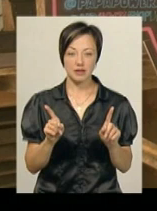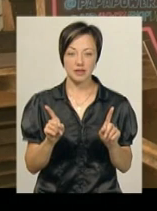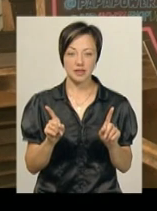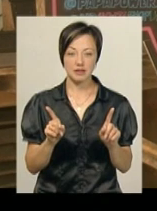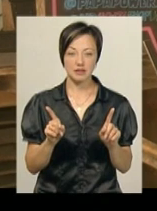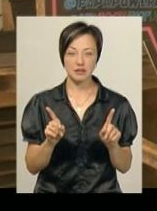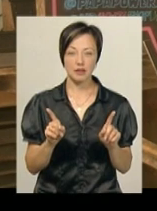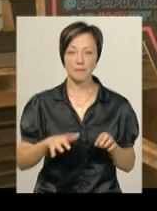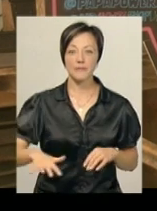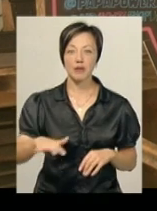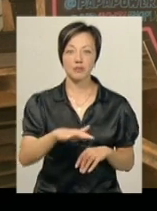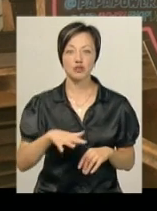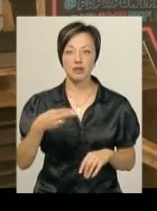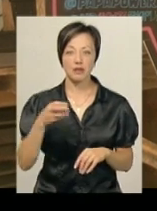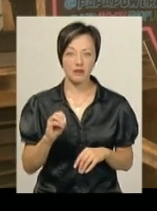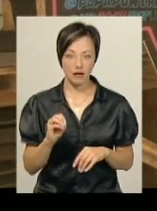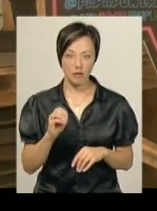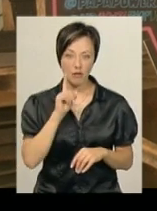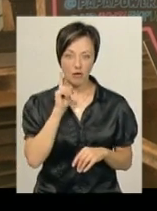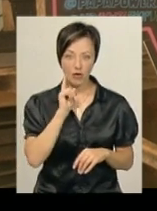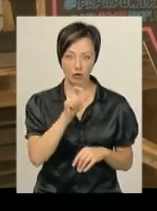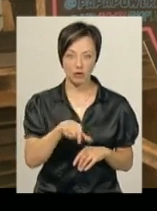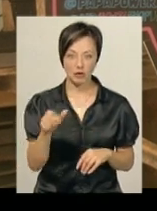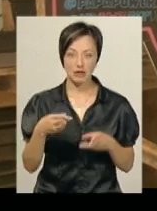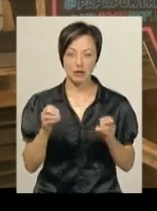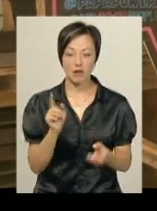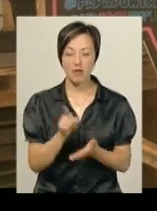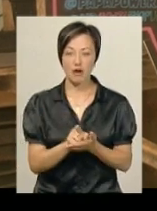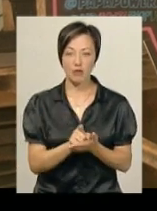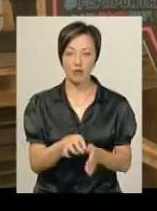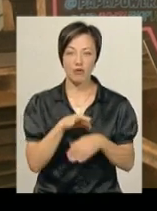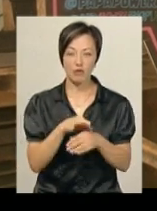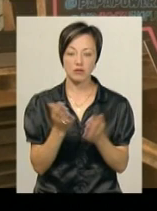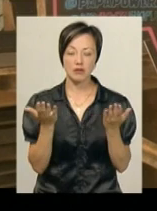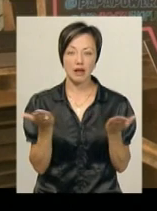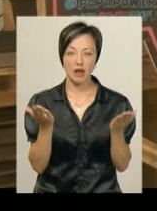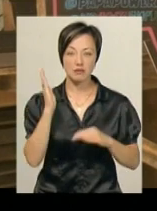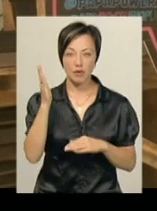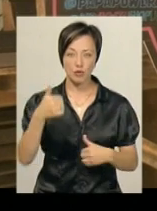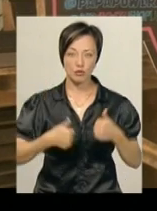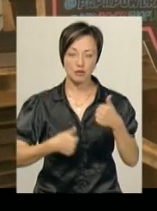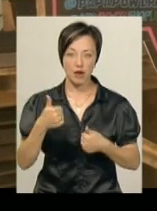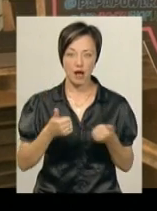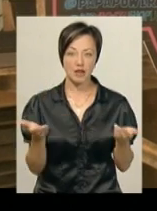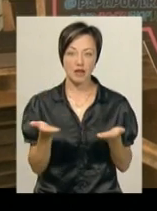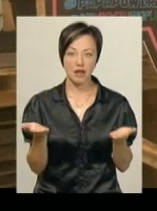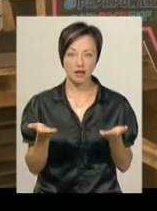приміщення, де молодь. Де молодь, де мають проводитися якісь в майбутньому змагання, якісь